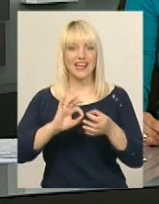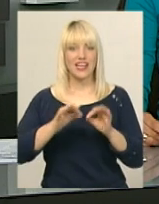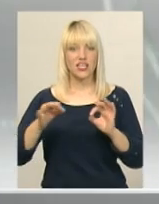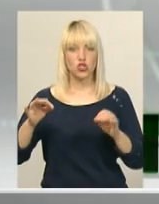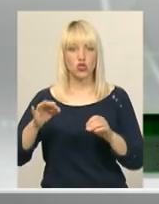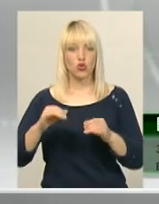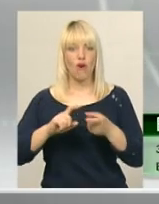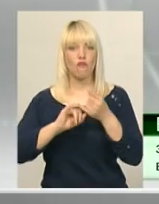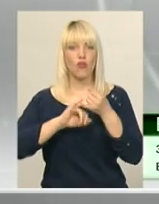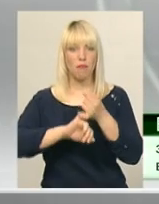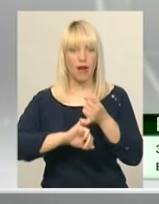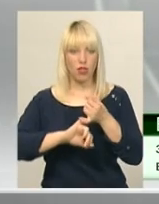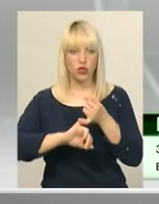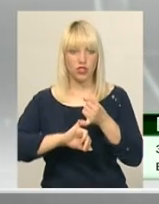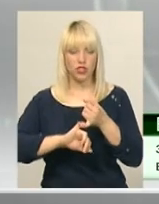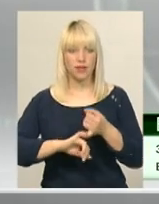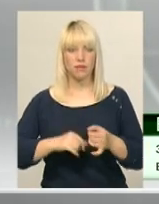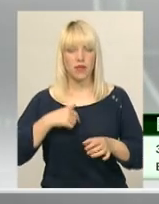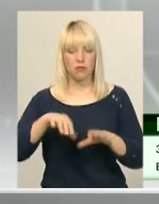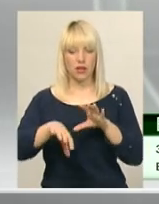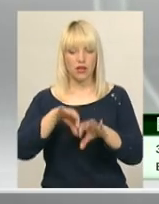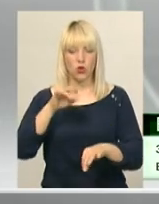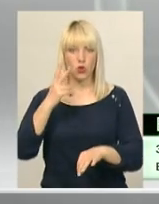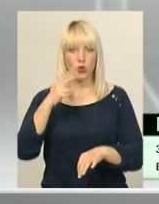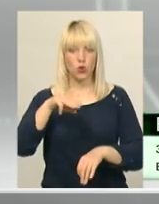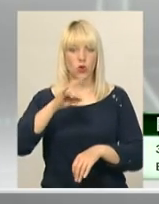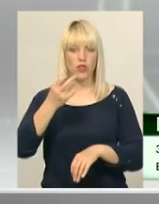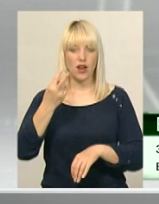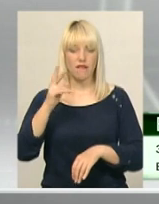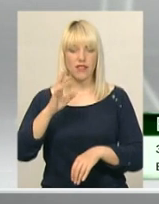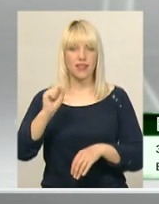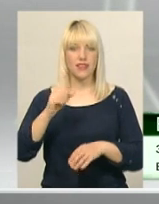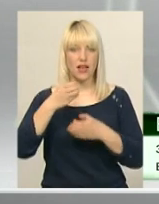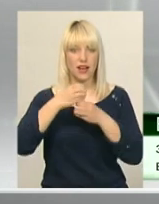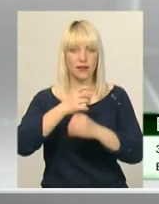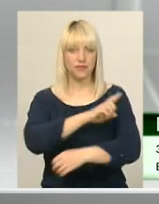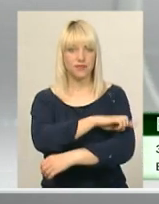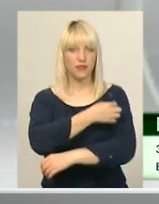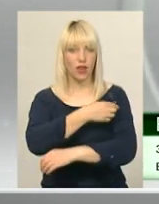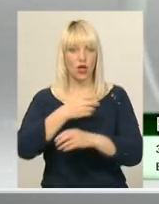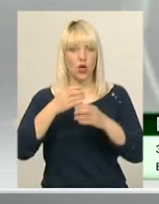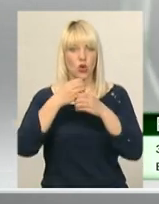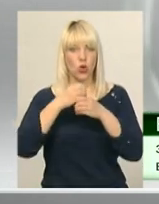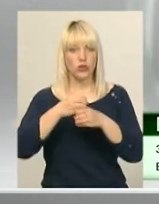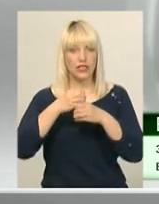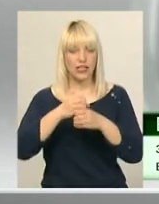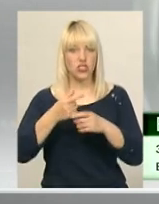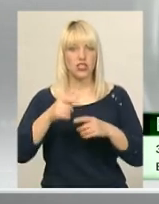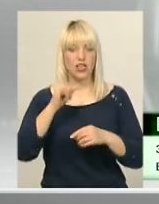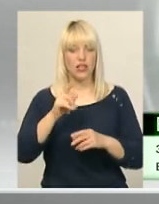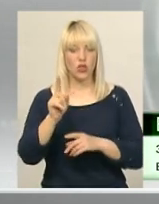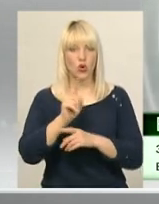Ми відібрали 2 травня воду на мікробіологічні і санітарно-хімічні дослідження. Нормативні